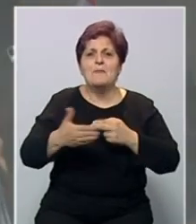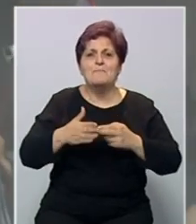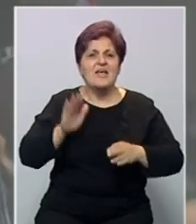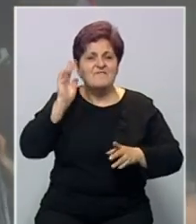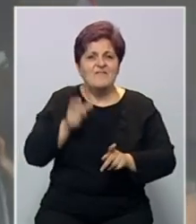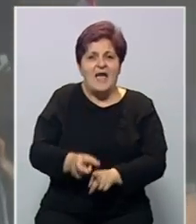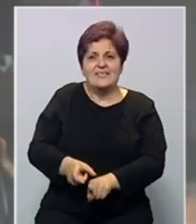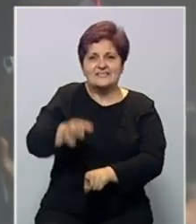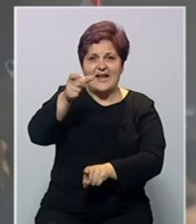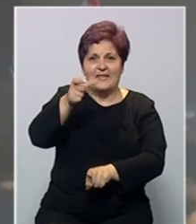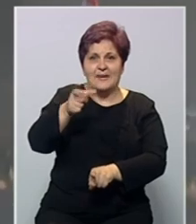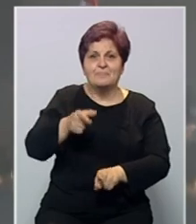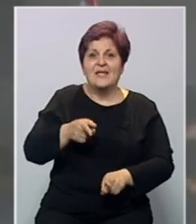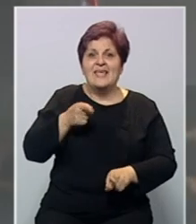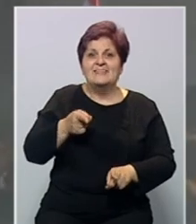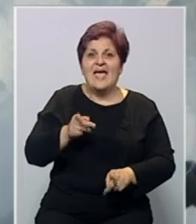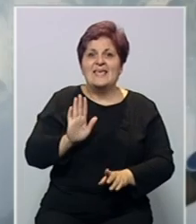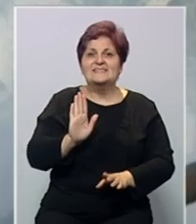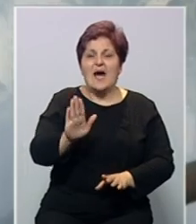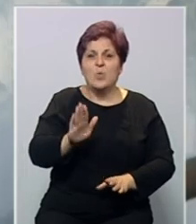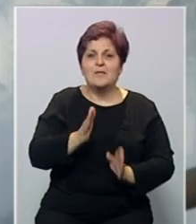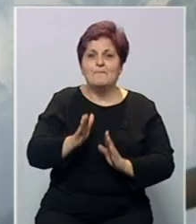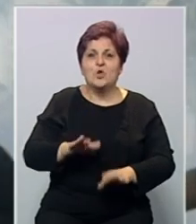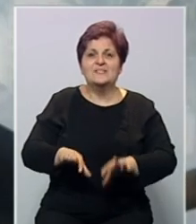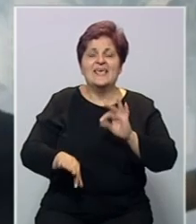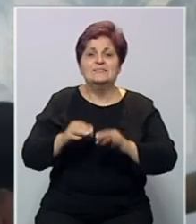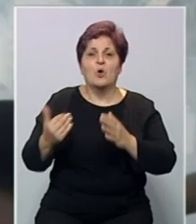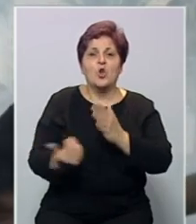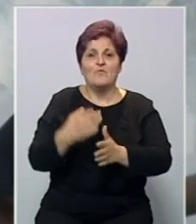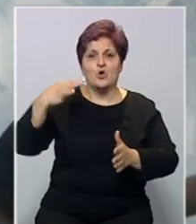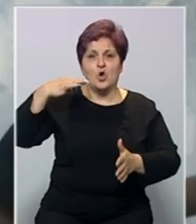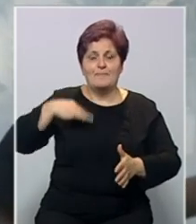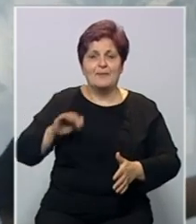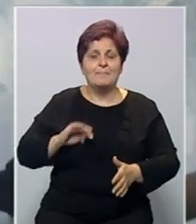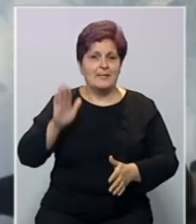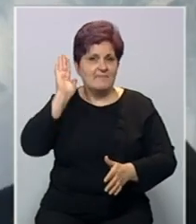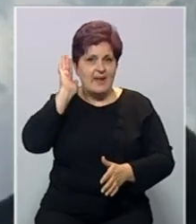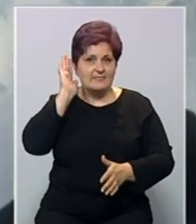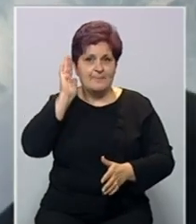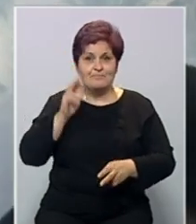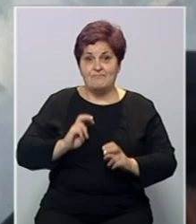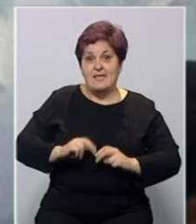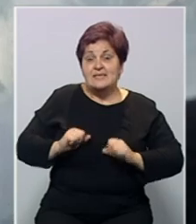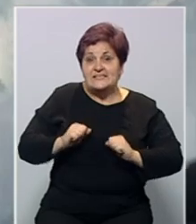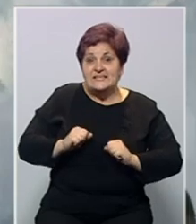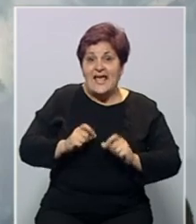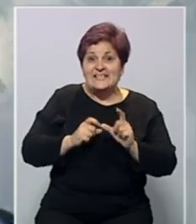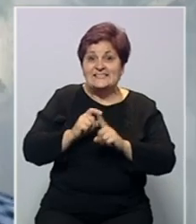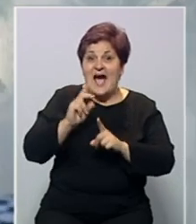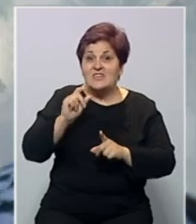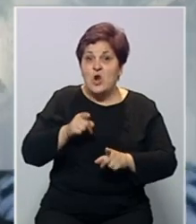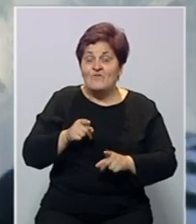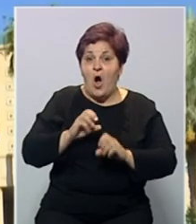blizu vladinih zgrada, te tako zaustavljaju proces izbora novog predsjednika i premijera. Strahu je se da će